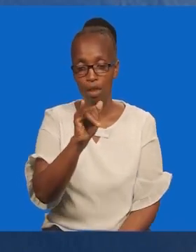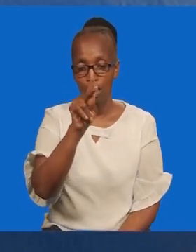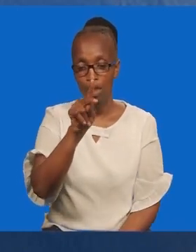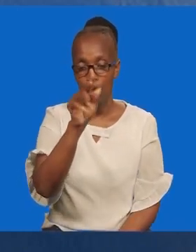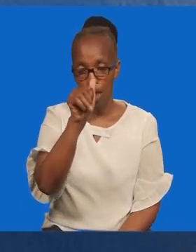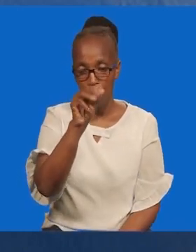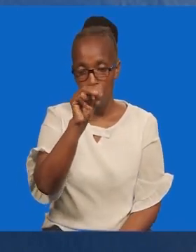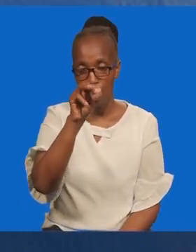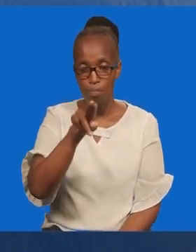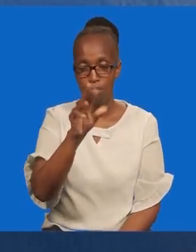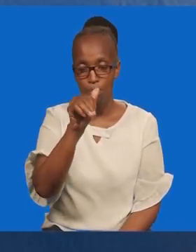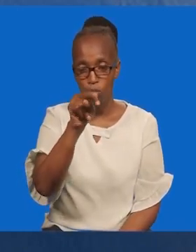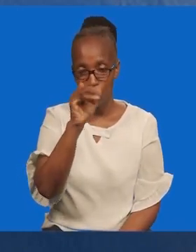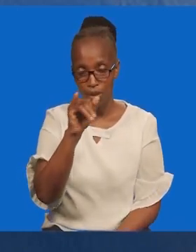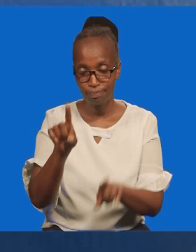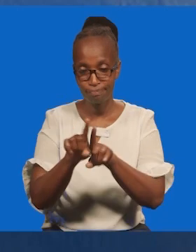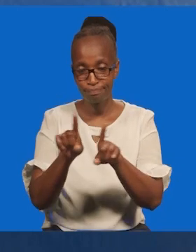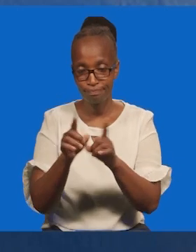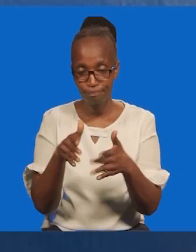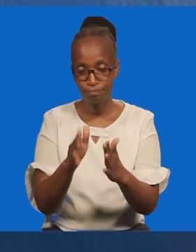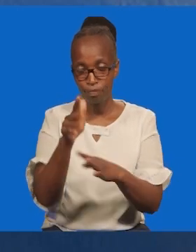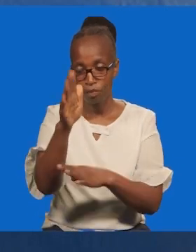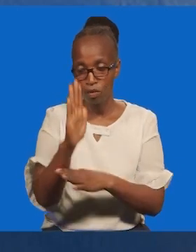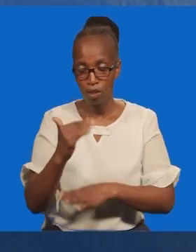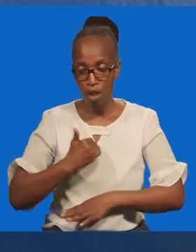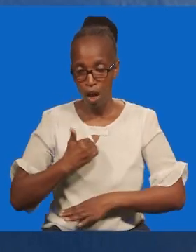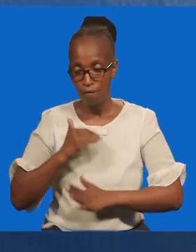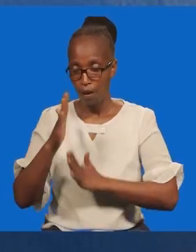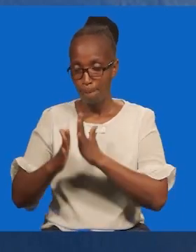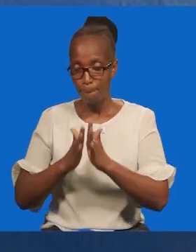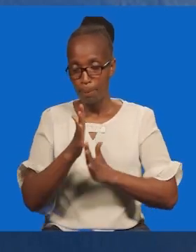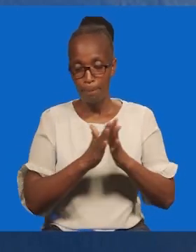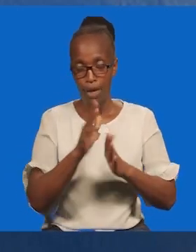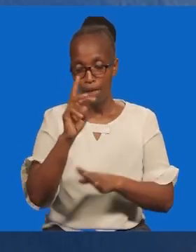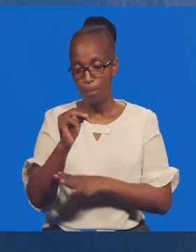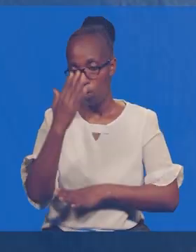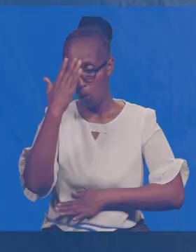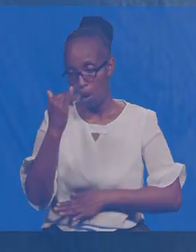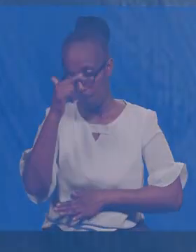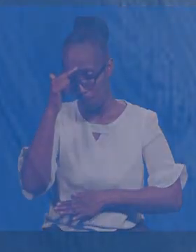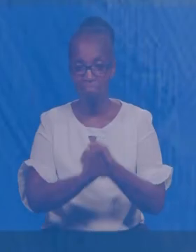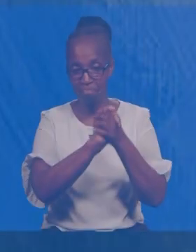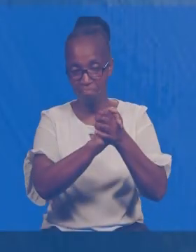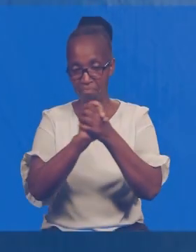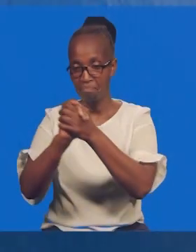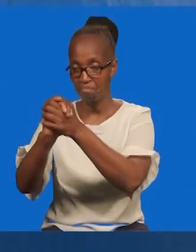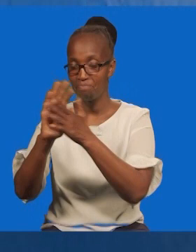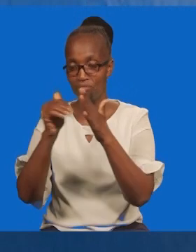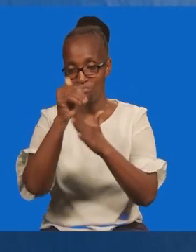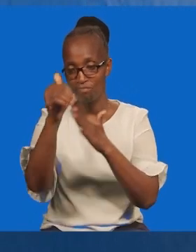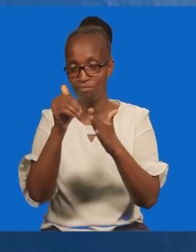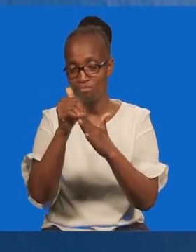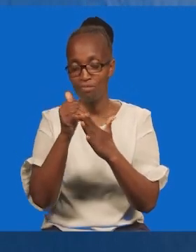vile ambavyo mungu hameweza na kumuandani kwa sababu yetu. Karibu, tubarikiwe pamoja. Na